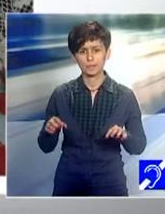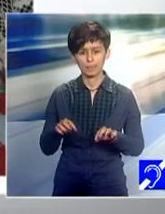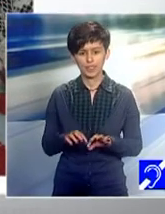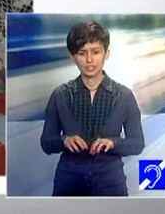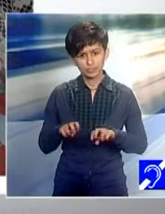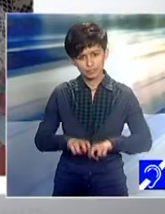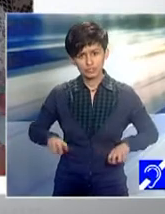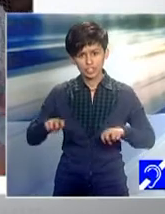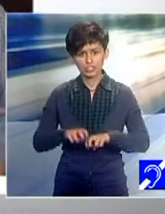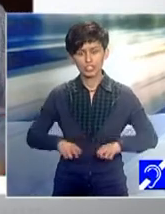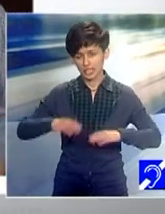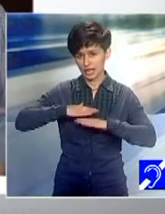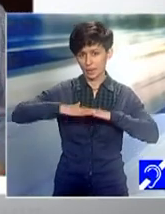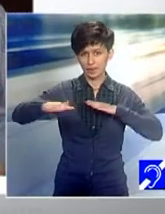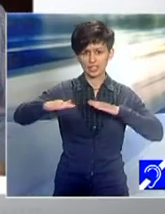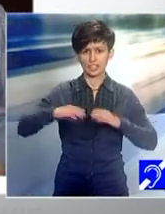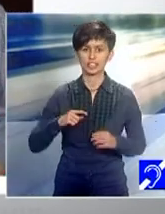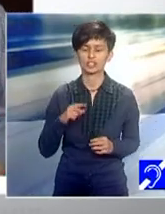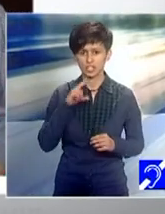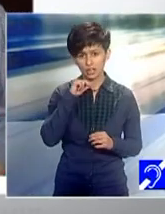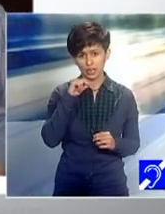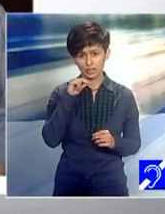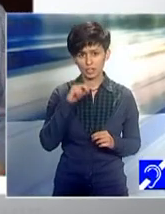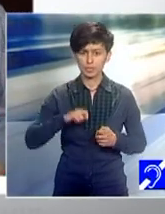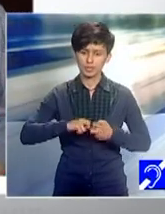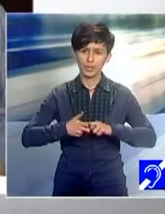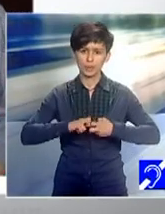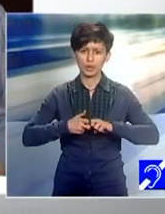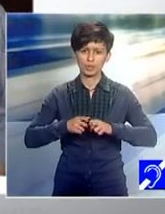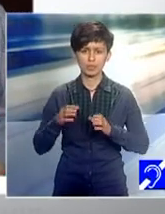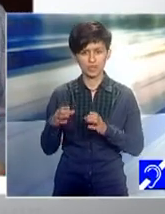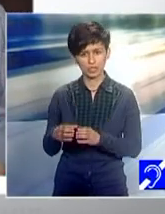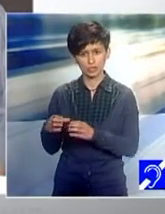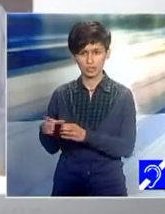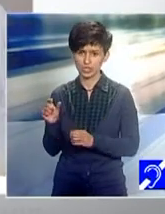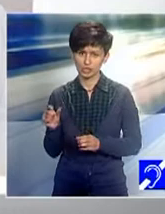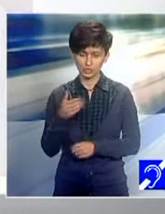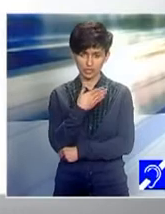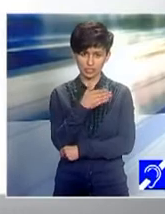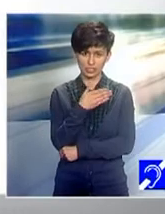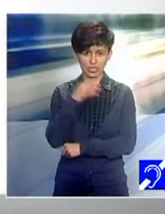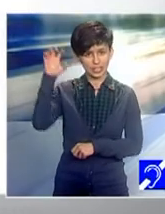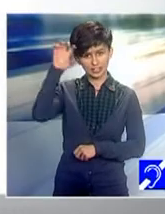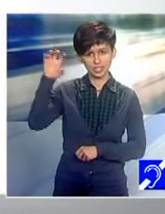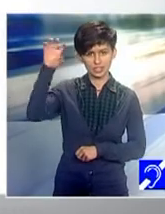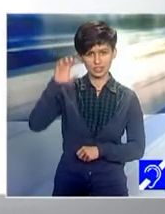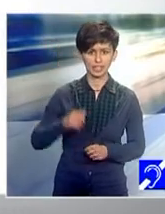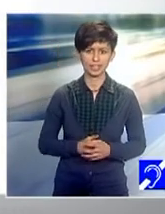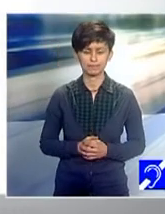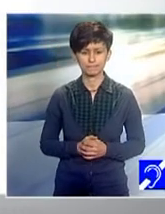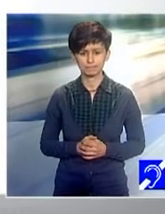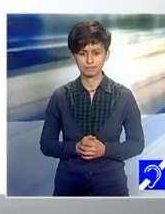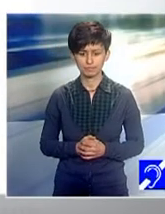pe teren și este vorba despre problema minorităților naționale din Transilvania, a fost primul